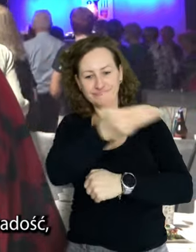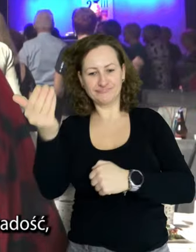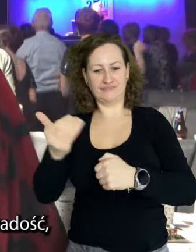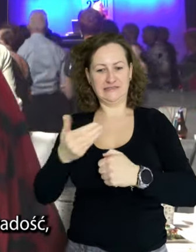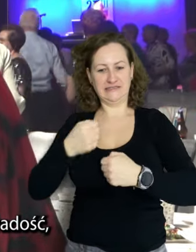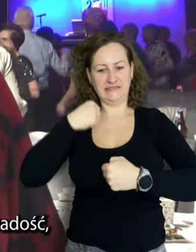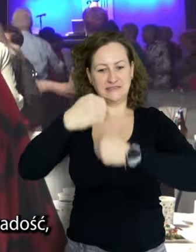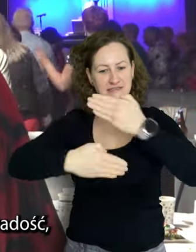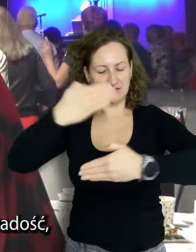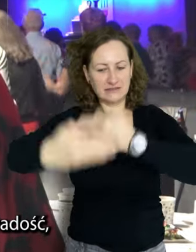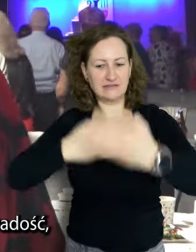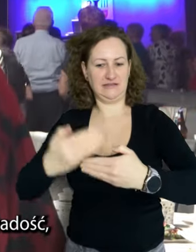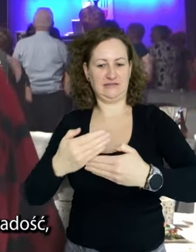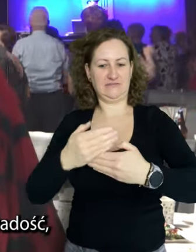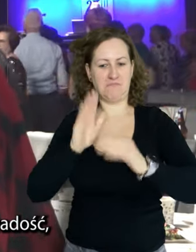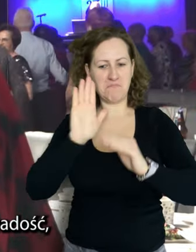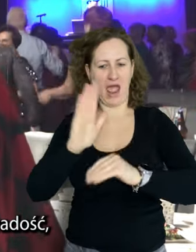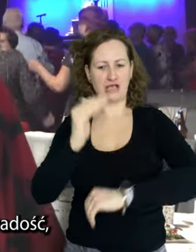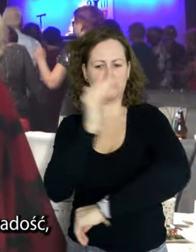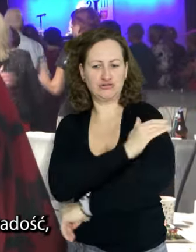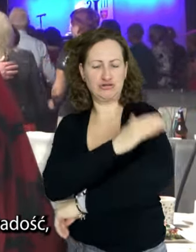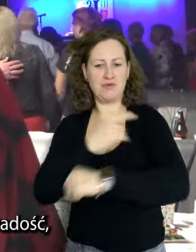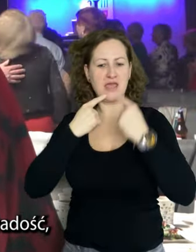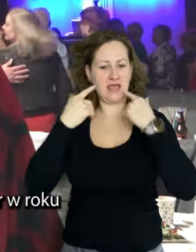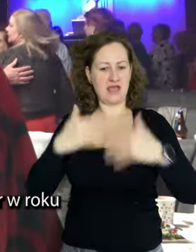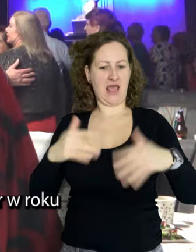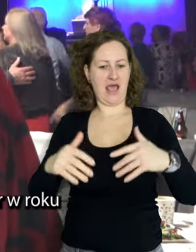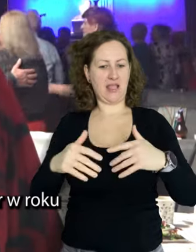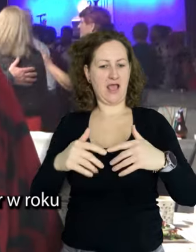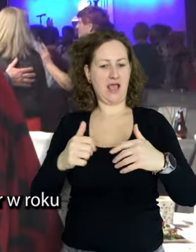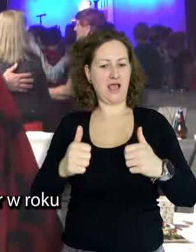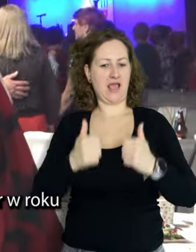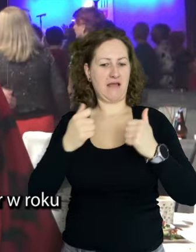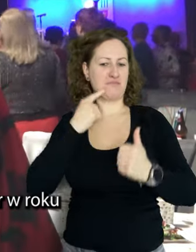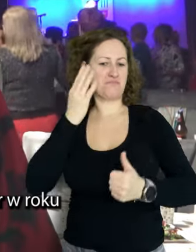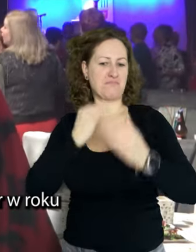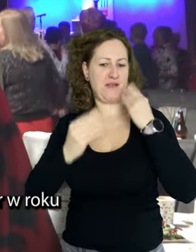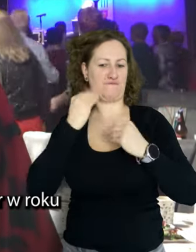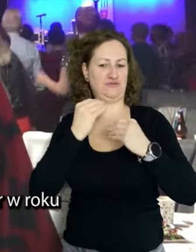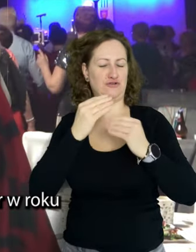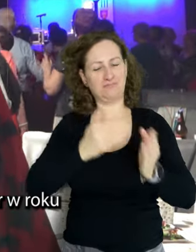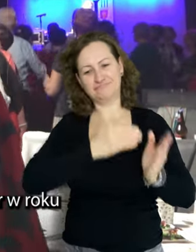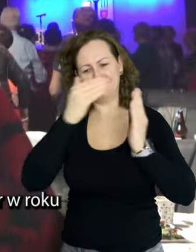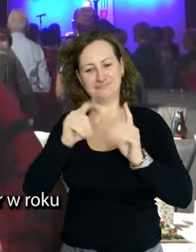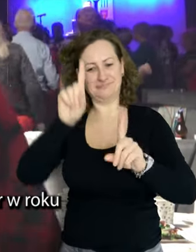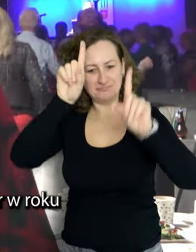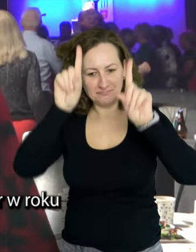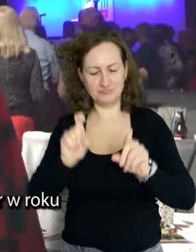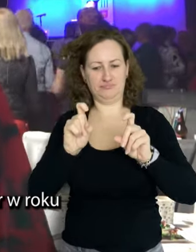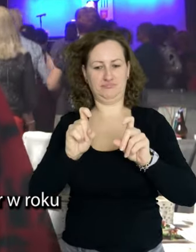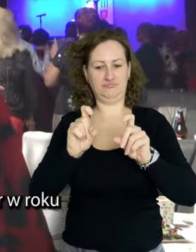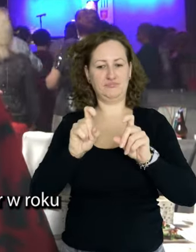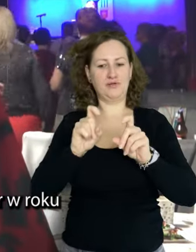by wytrwali, a zwykle mają siłę i radość by bawić się i fantastycznie rozpocząć